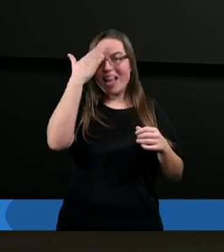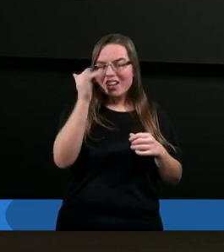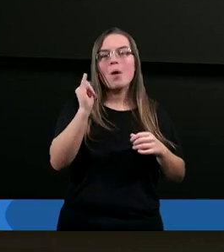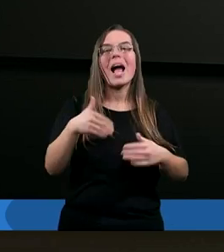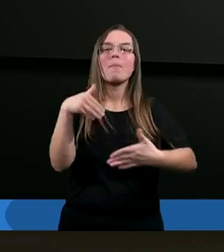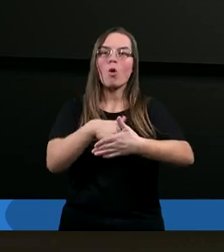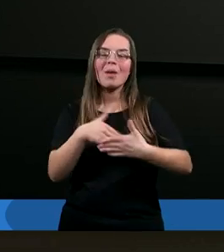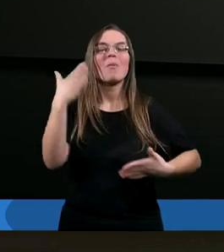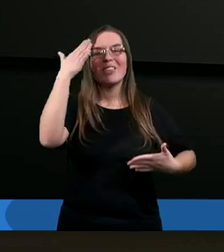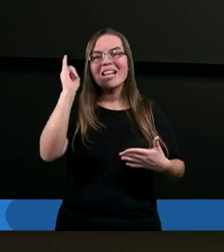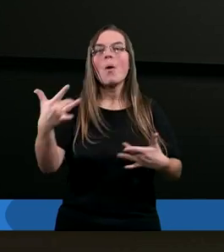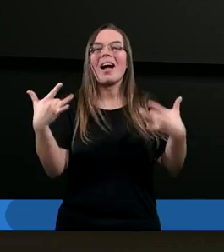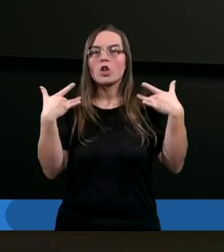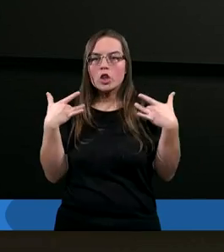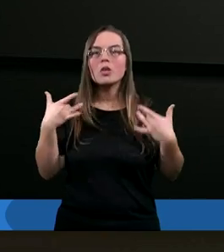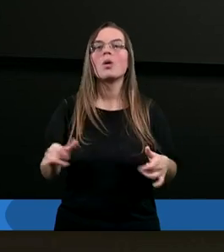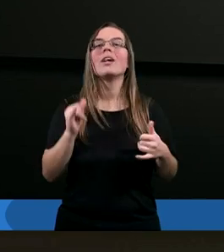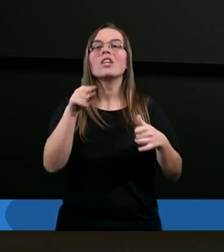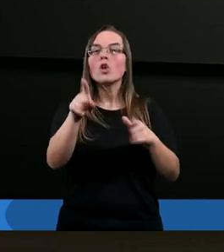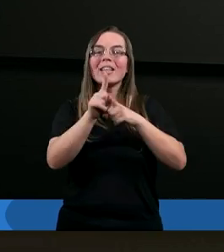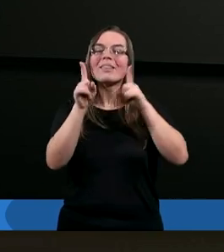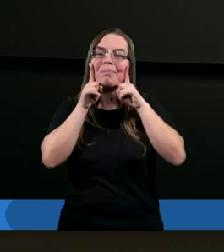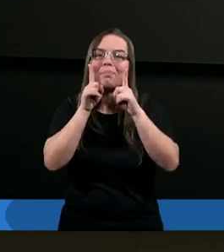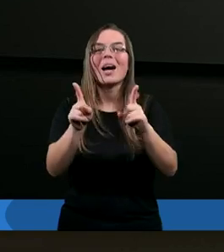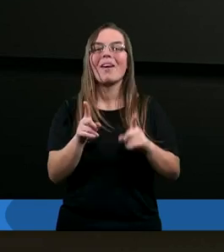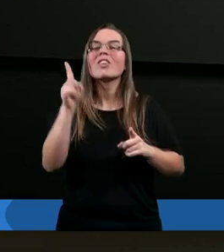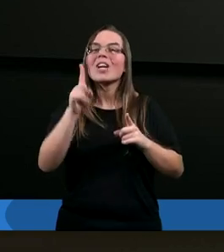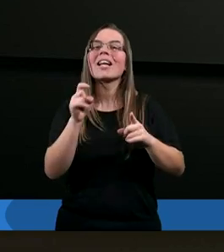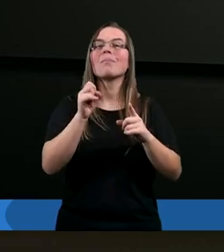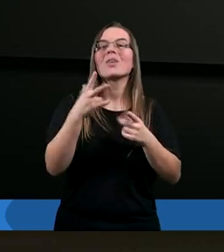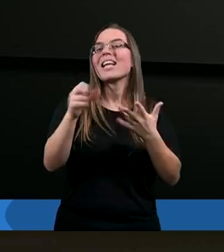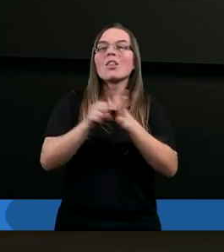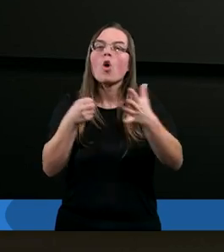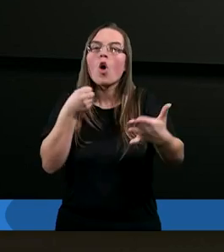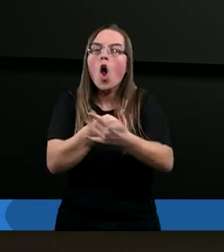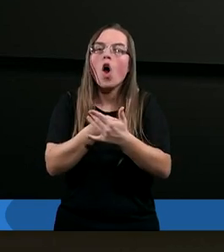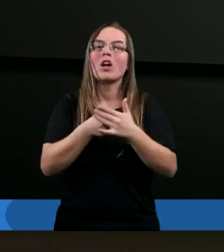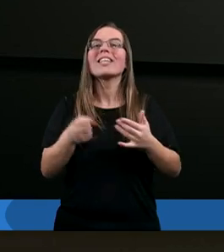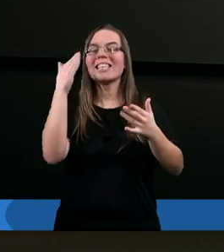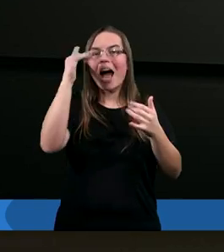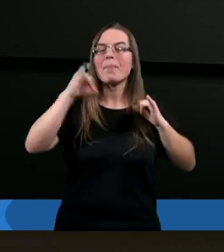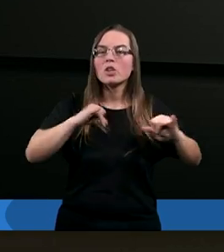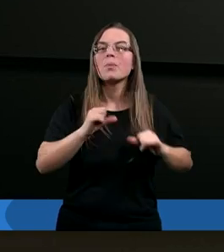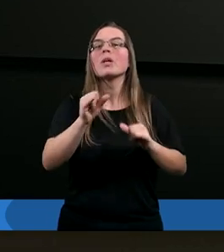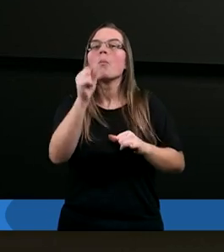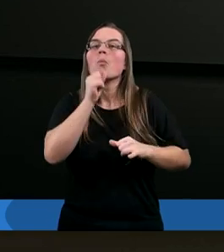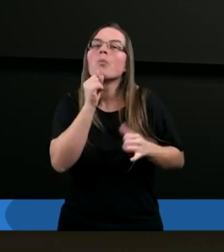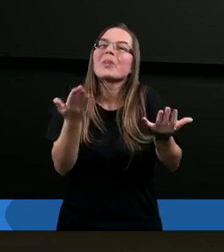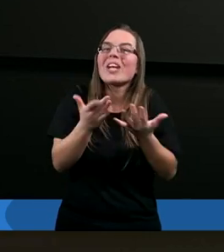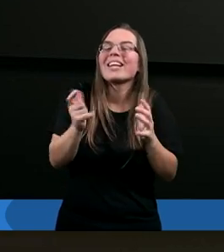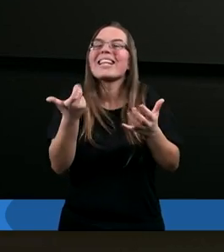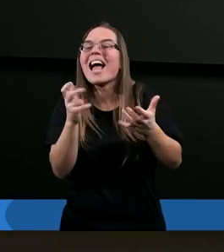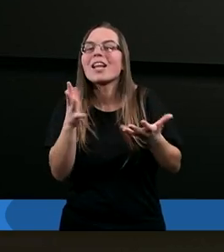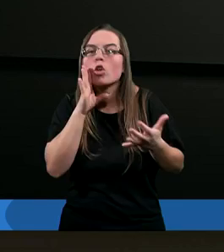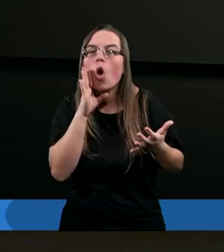postępował, wiedział jak żył. No, to prawda jest tak, że czasami nie do końca siebie znamy i budujemy taki nieco